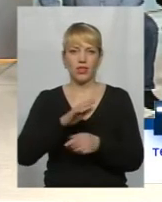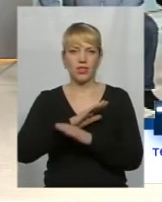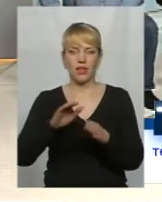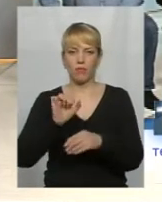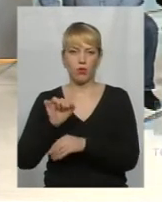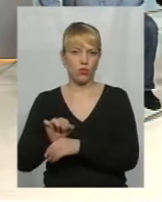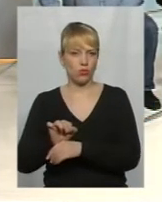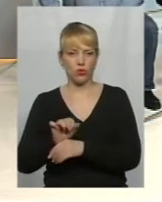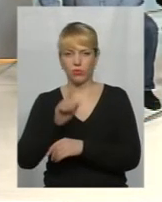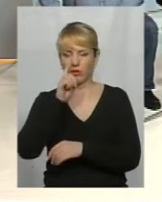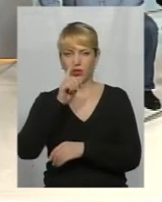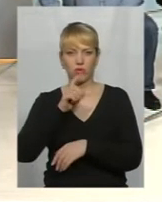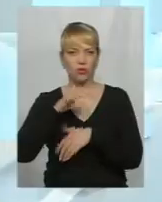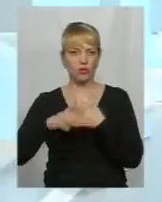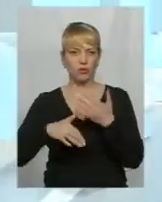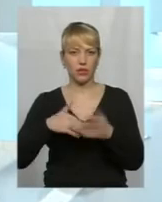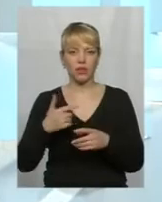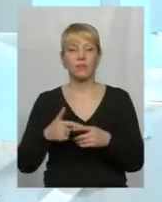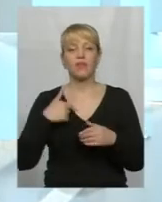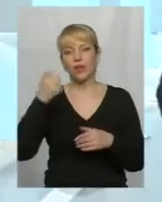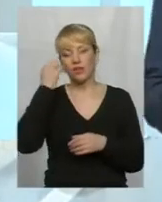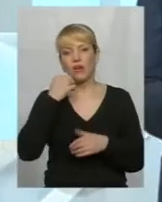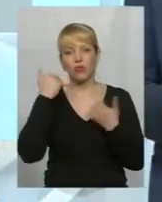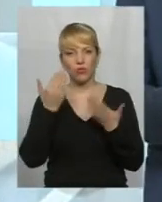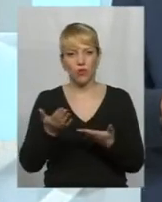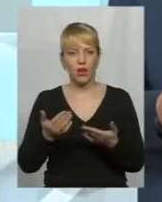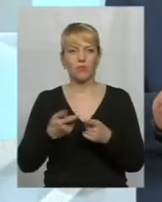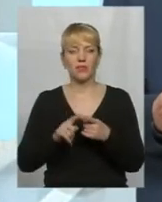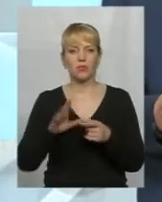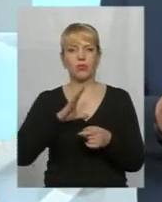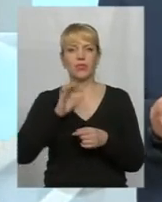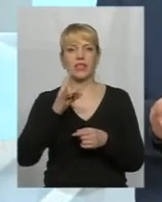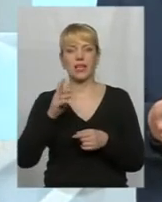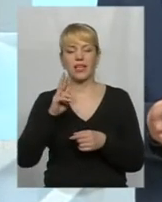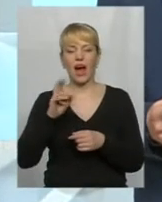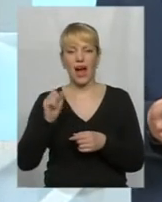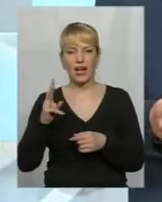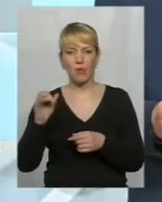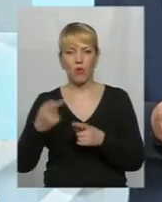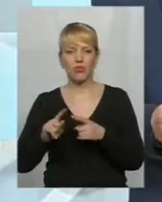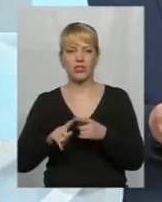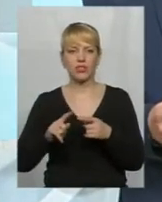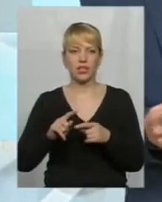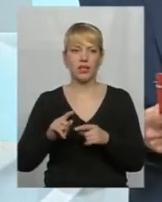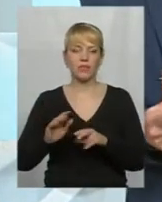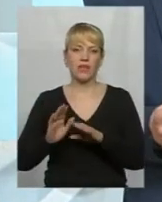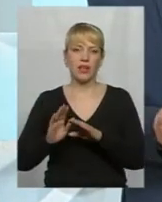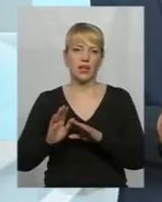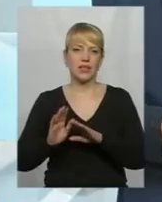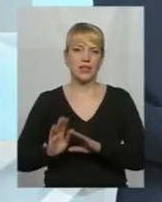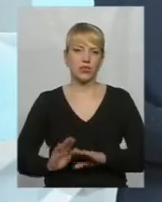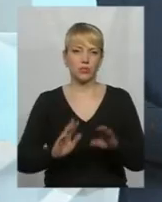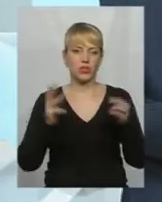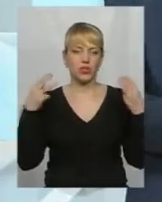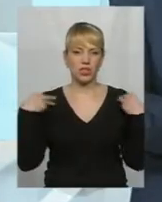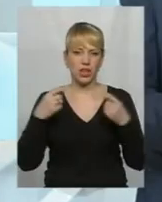Я зрозумів. Дякую вам, дякую, пане Сергією. Це був Сергій Акимович, кам'янчанин, заступник кончальника штабу блокади, який зараз там